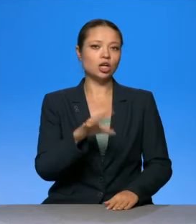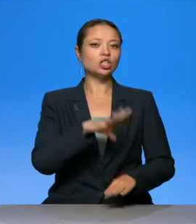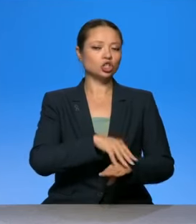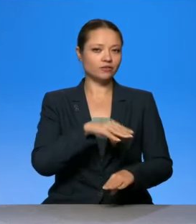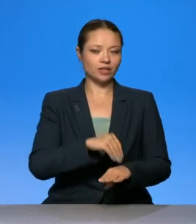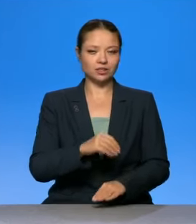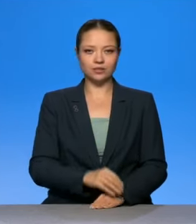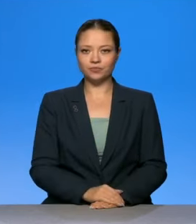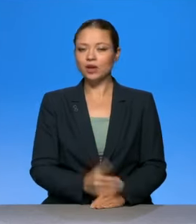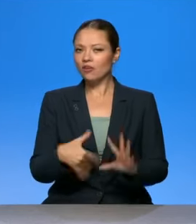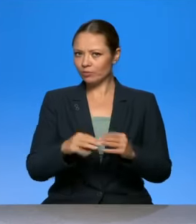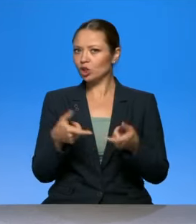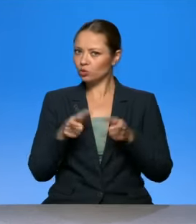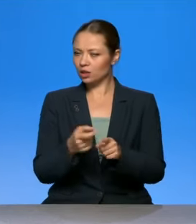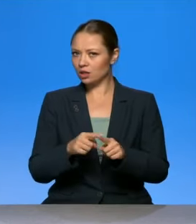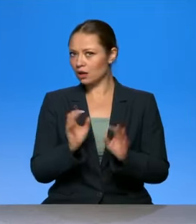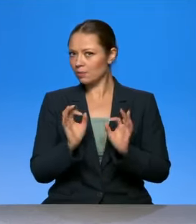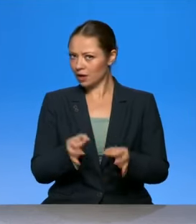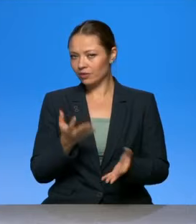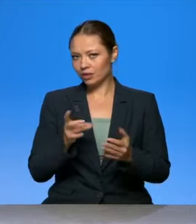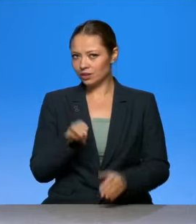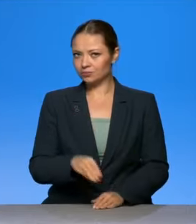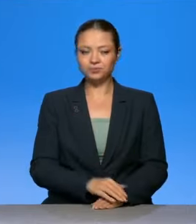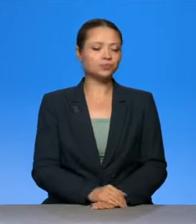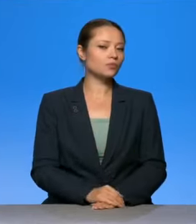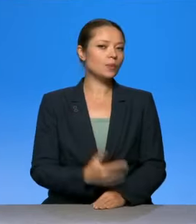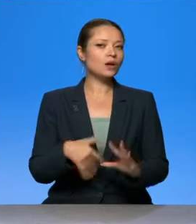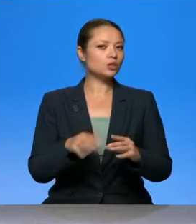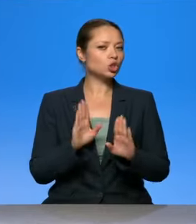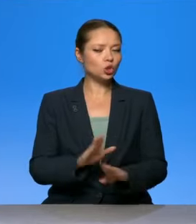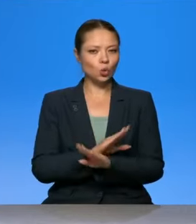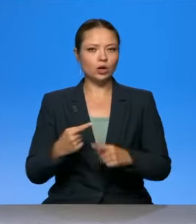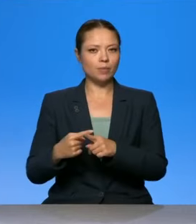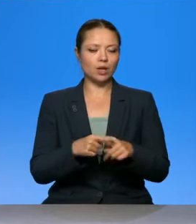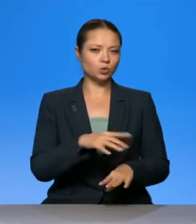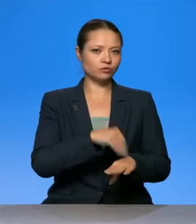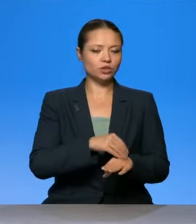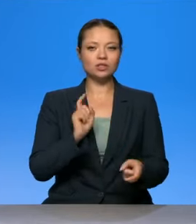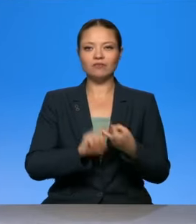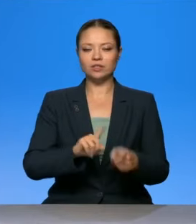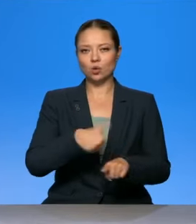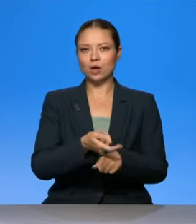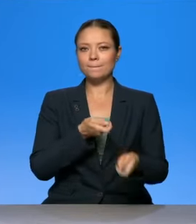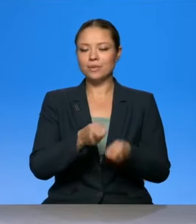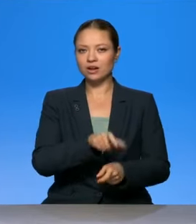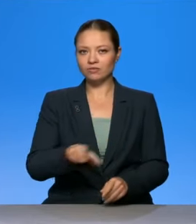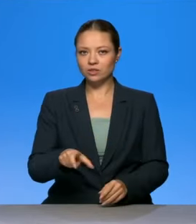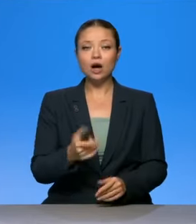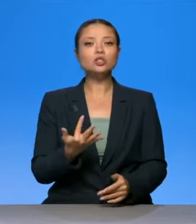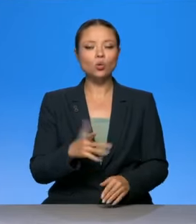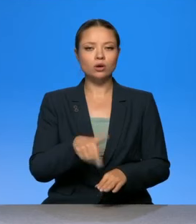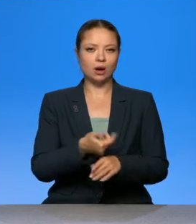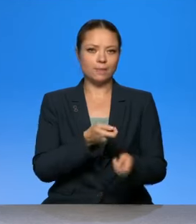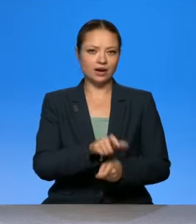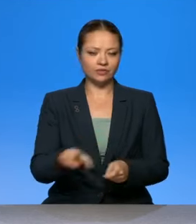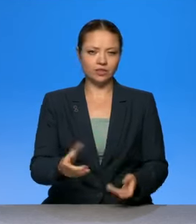Они были вредны и полезны? только Белоруссия и Швеция. Было таки зависеть от правителя. Даже сколько правителей скончались, слава богу,